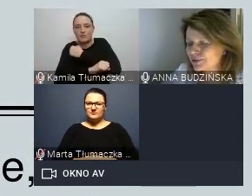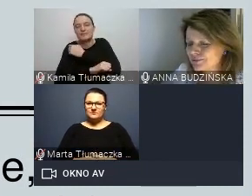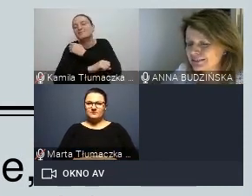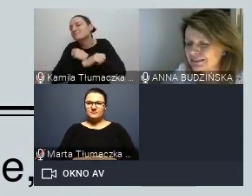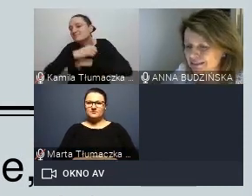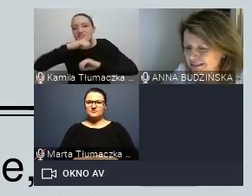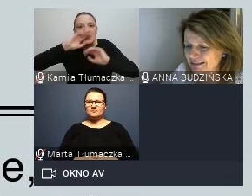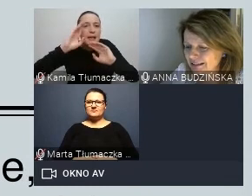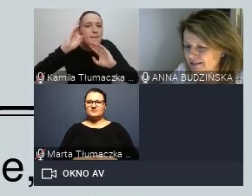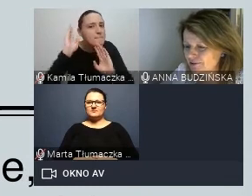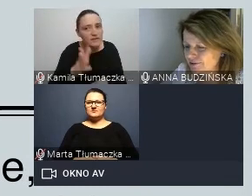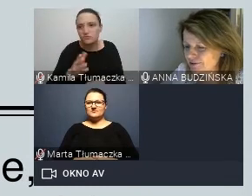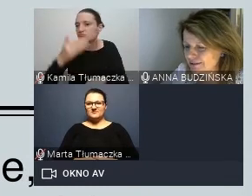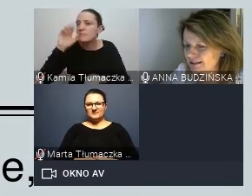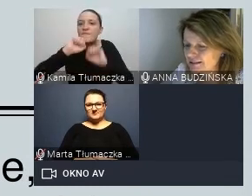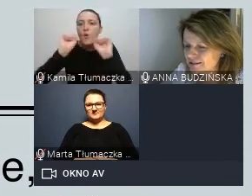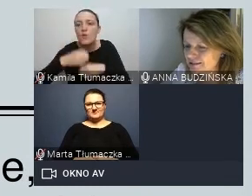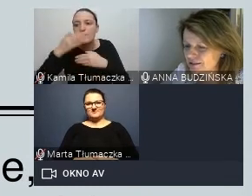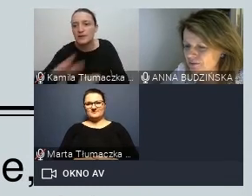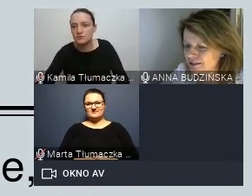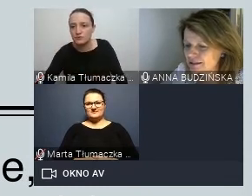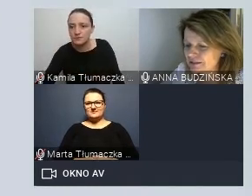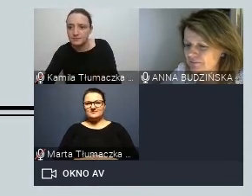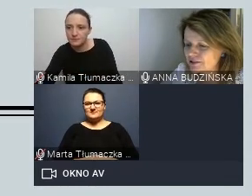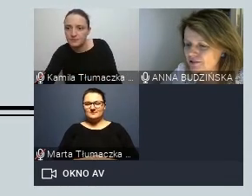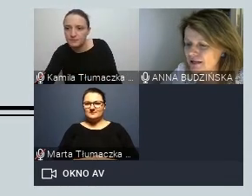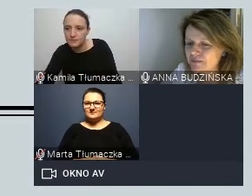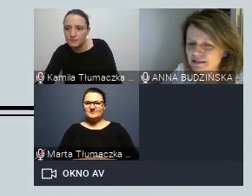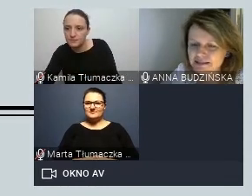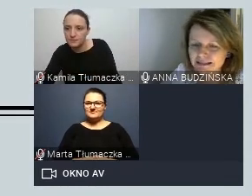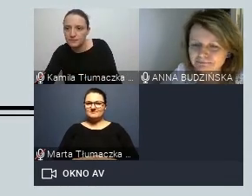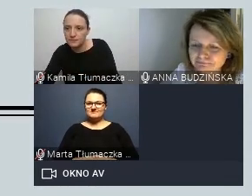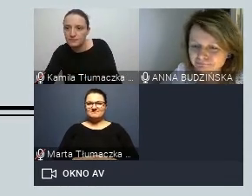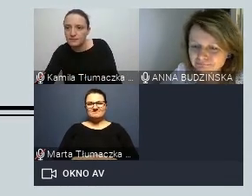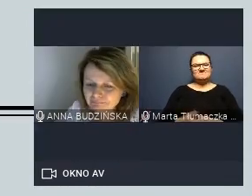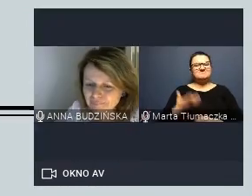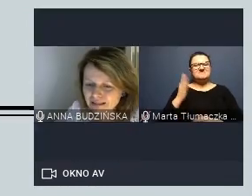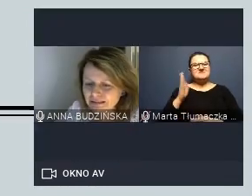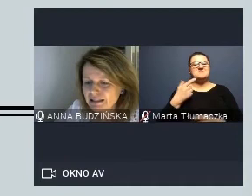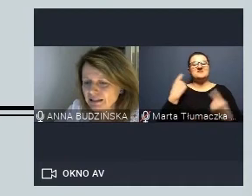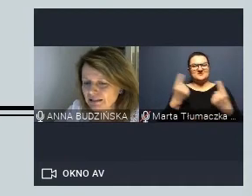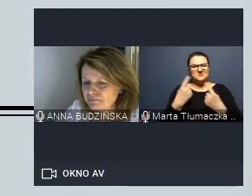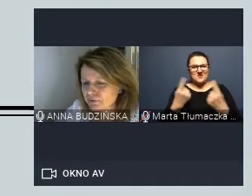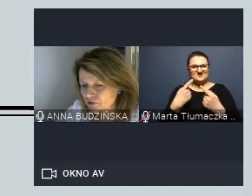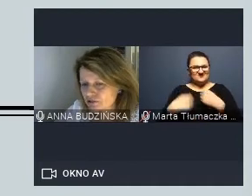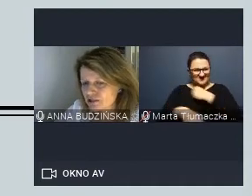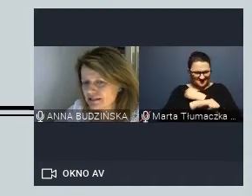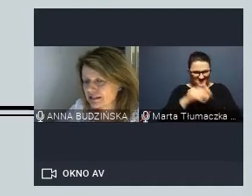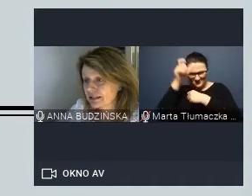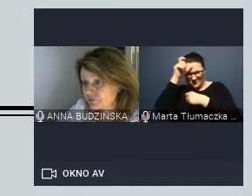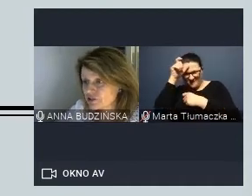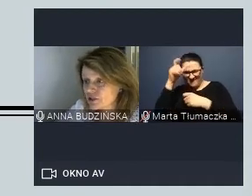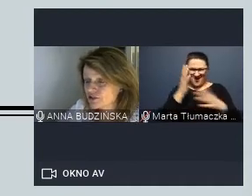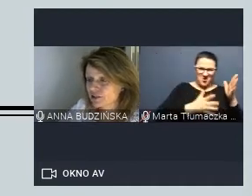zastąpią, nigdy taka sytuacja nie będzie miała miejsca, bo to, co